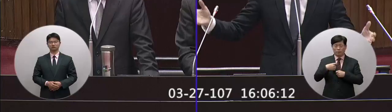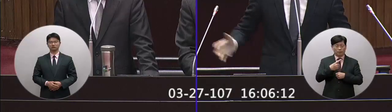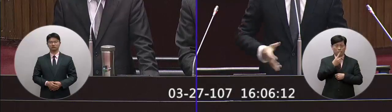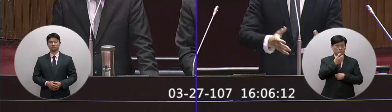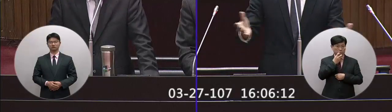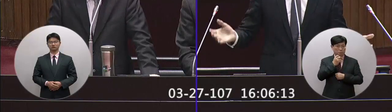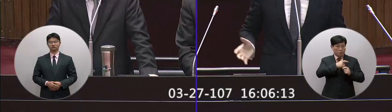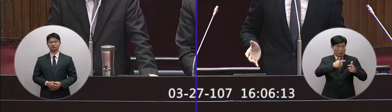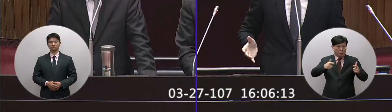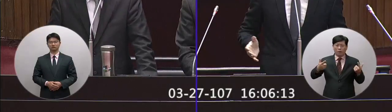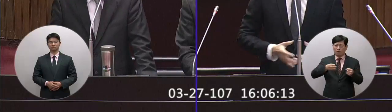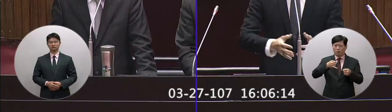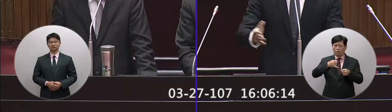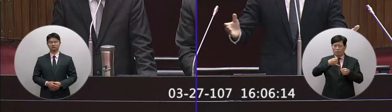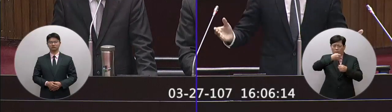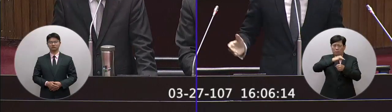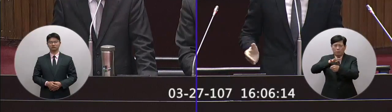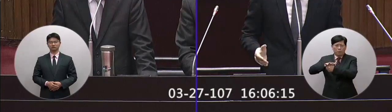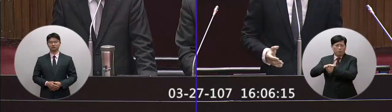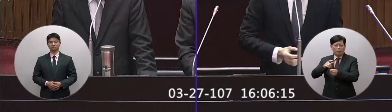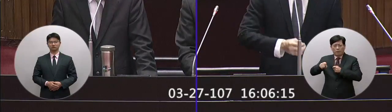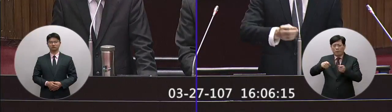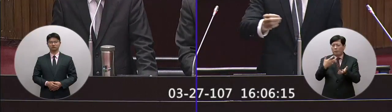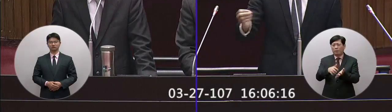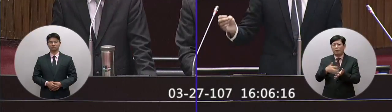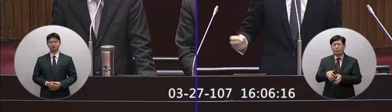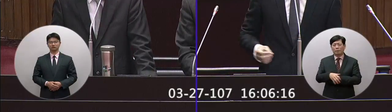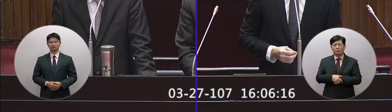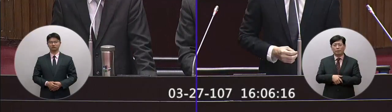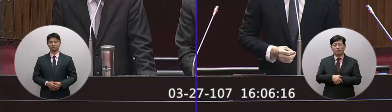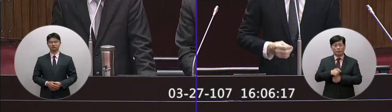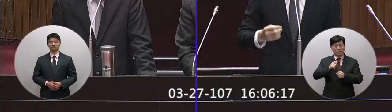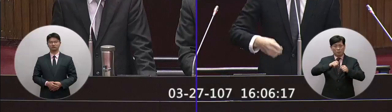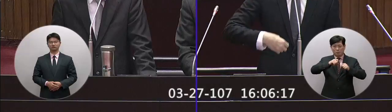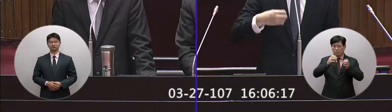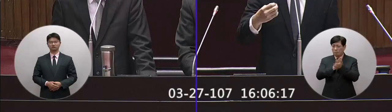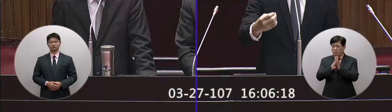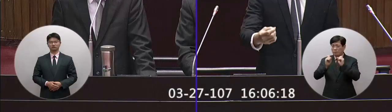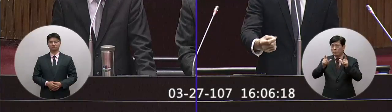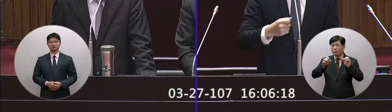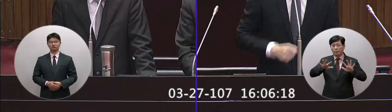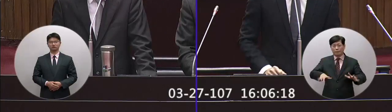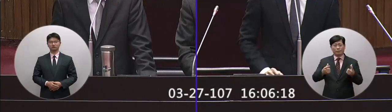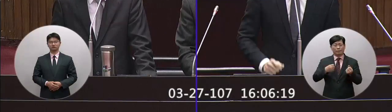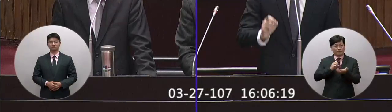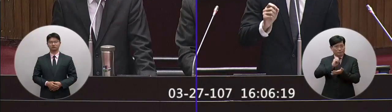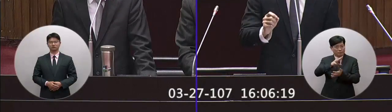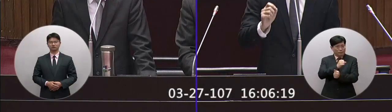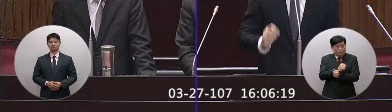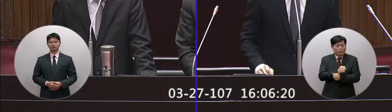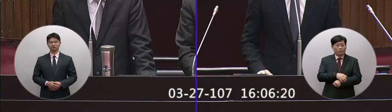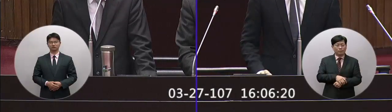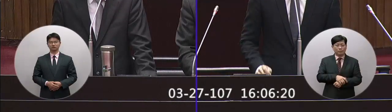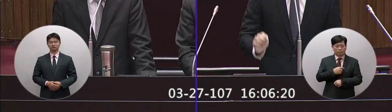央也有很多這種頂貼這個頂貼的這個政策之後其實有很多不同的變化我在這裡跟議長提示其實